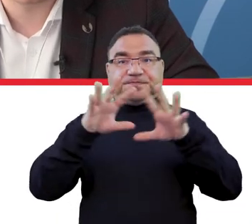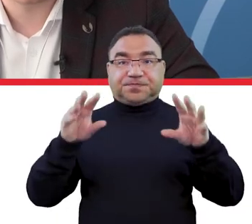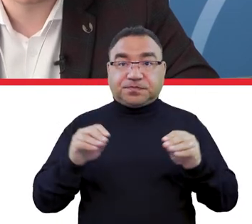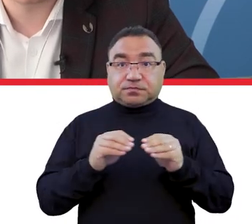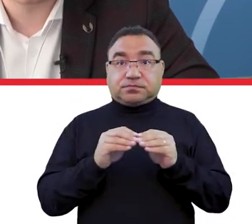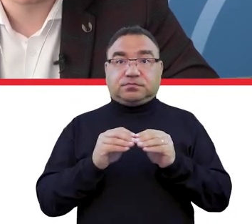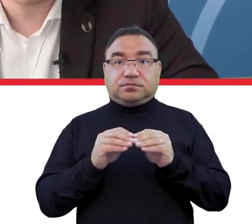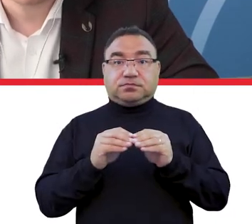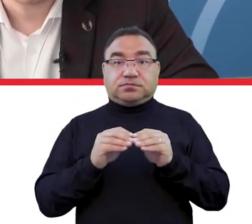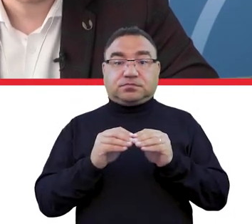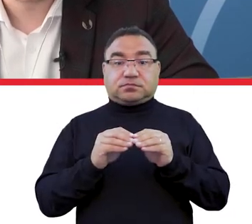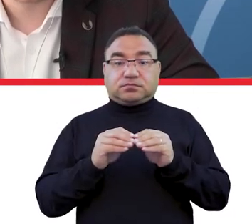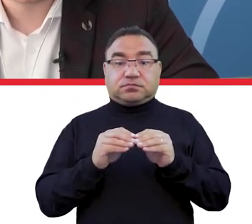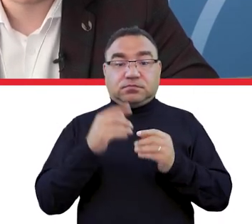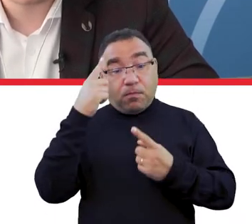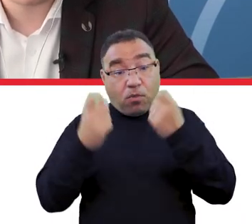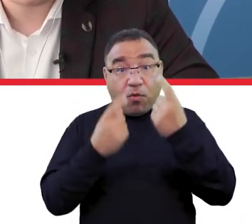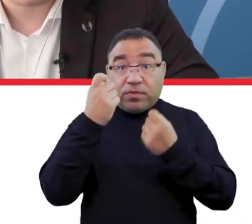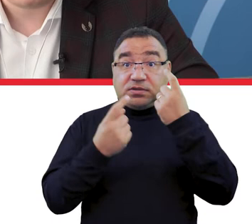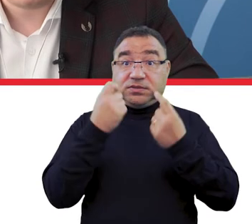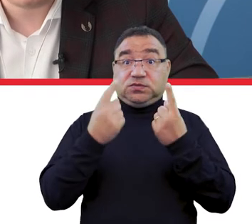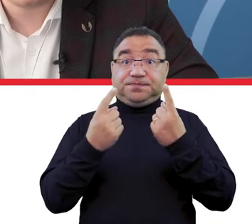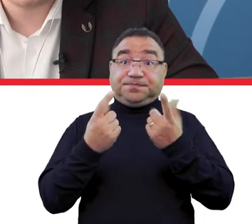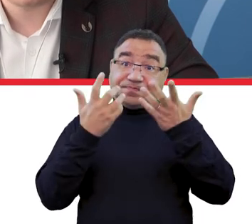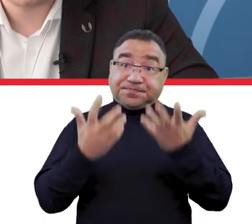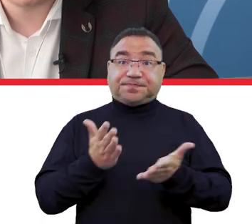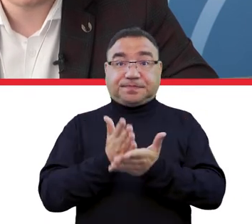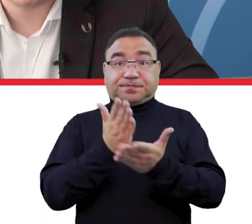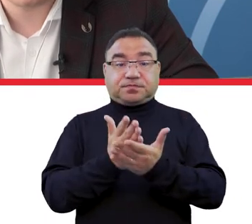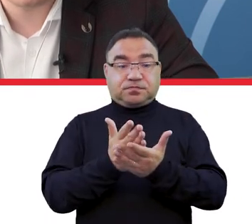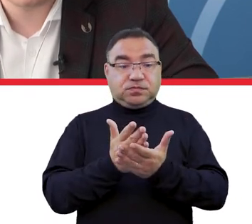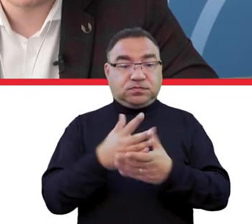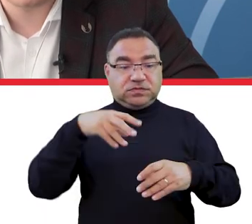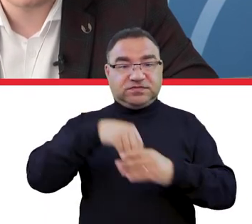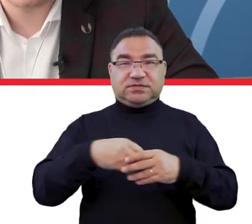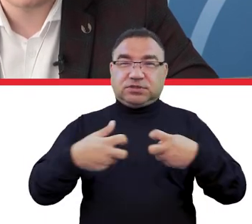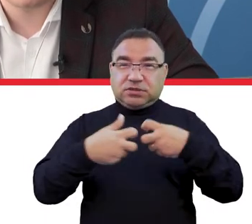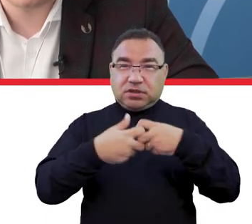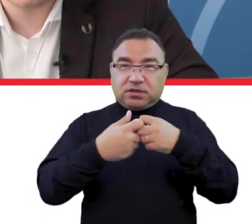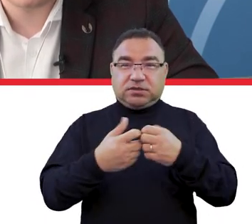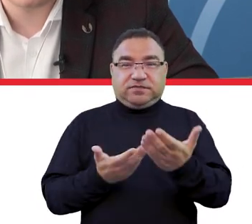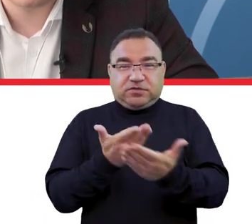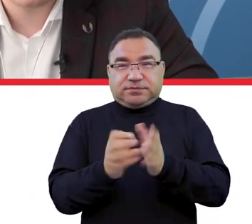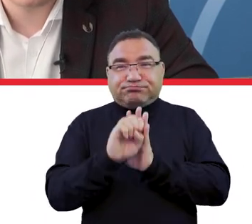rozwiązania takie pozwalające zdalnie składać wnioski,